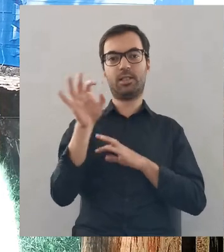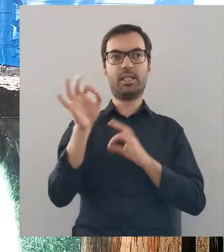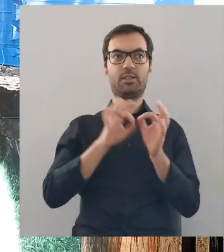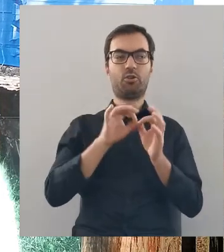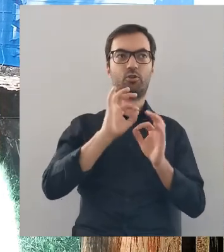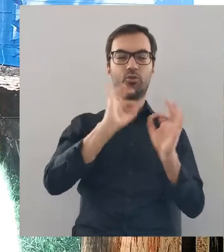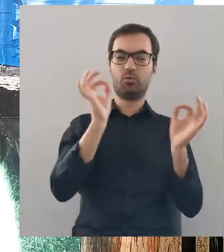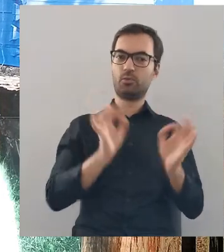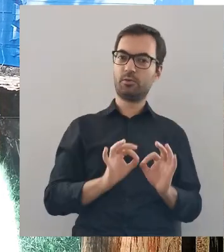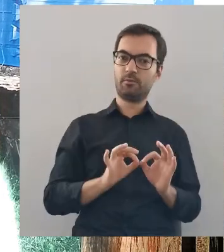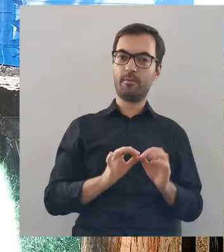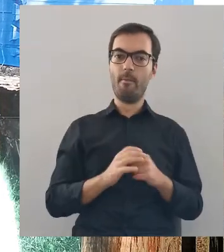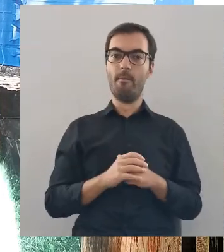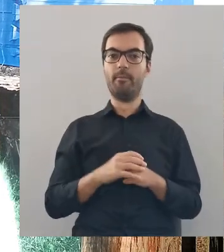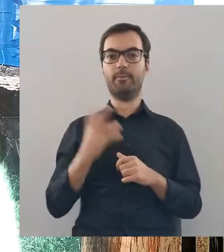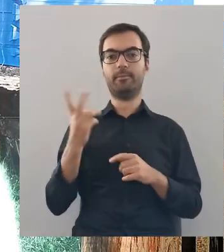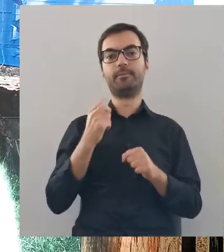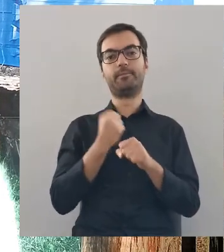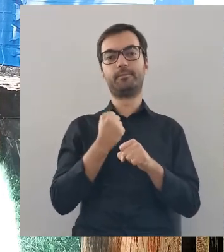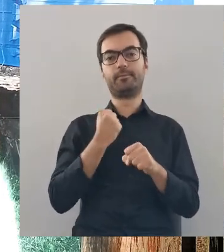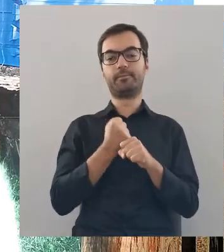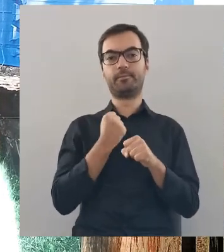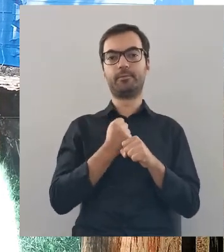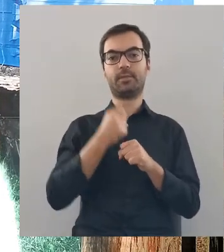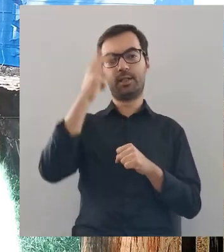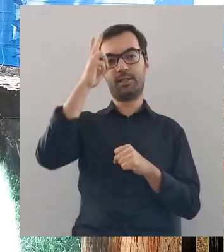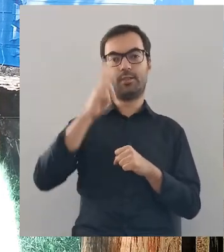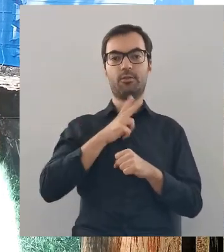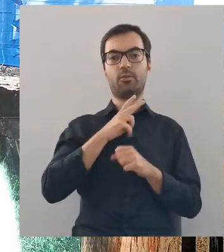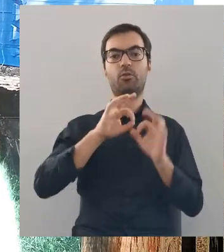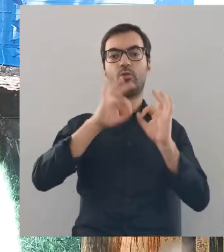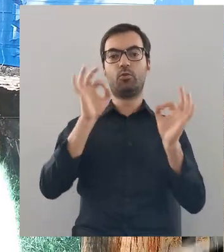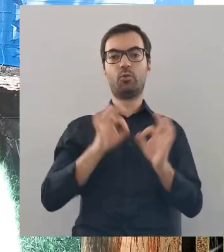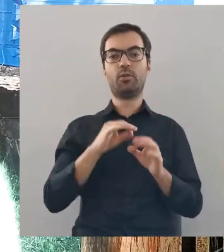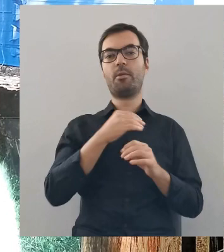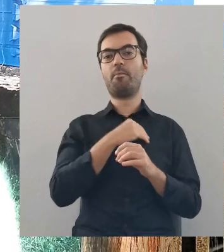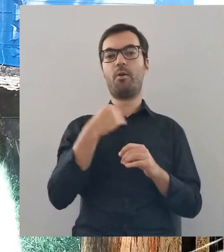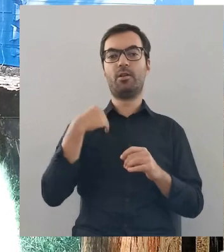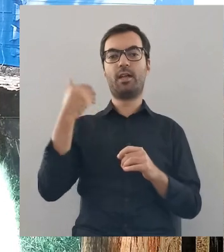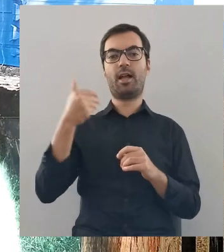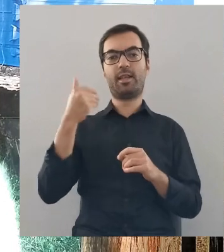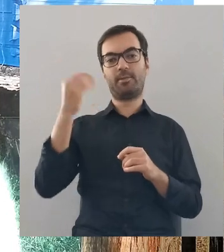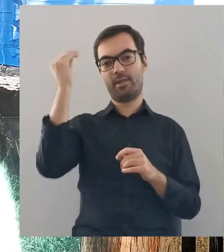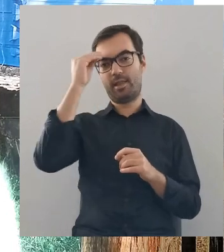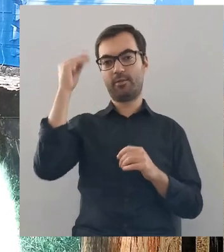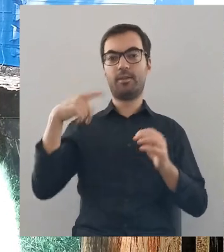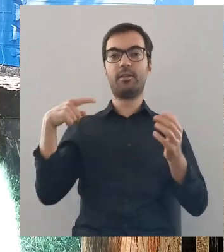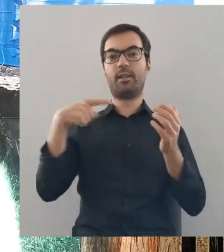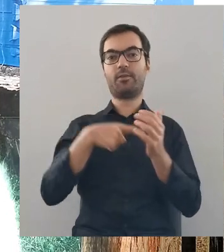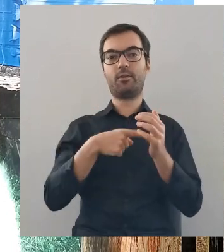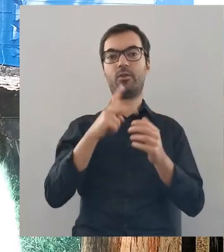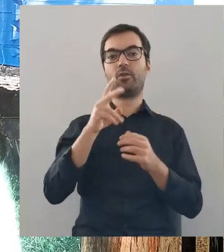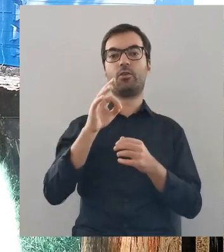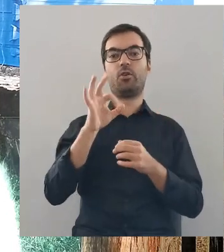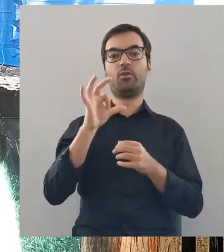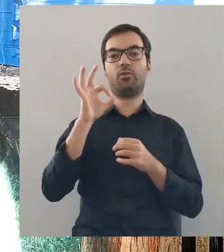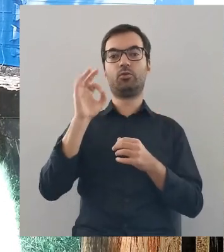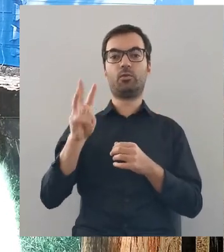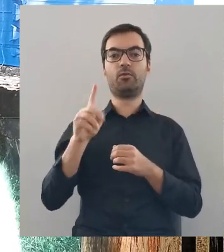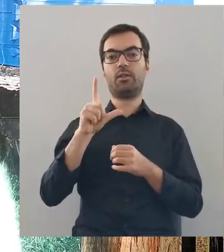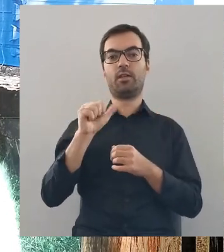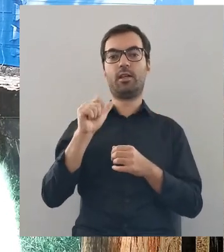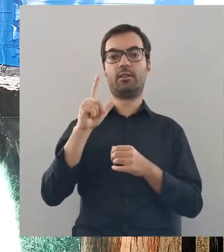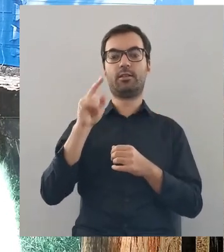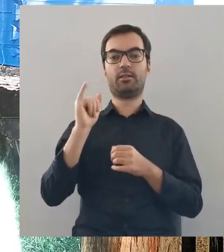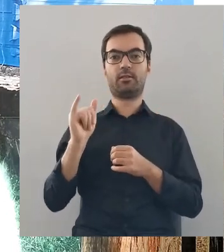wykształceniem historyk sztuki, pracujące w Instytucie Sztuki Polskiej Akademii Nauk, dotarły